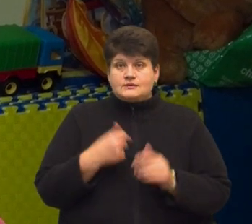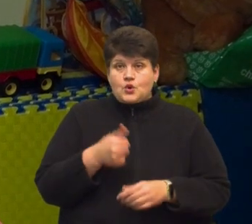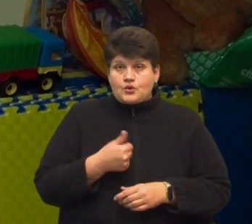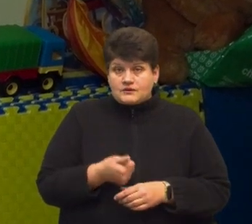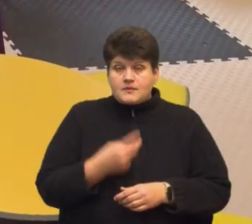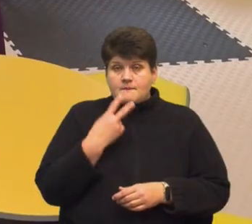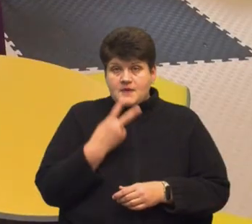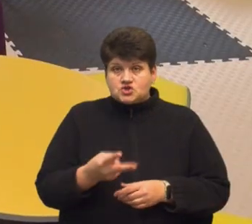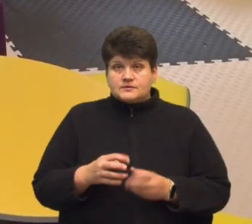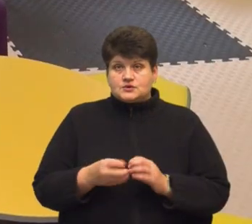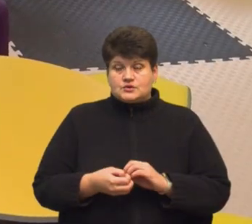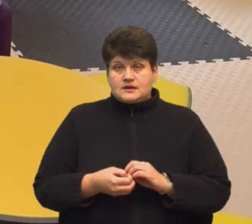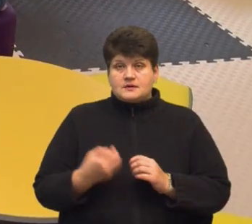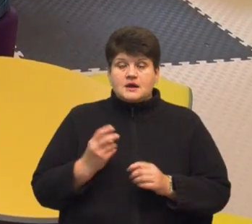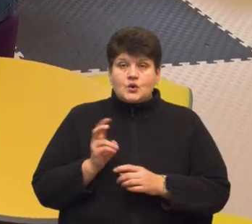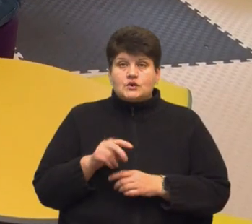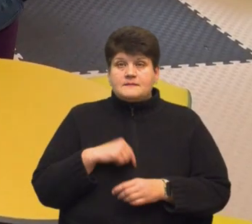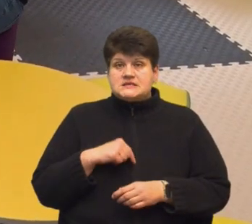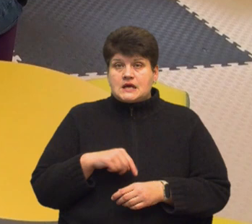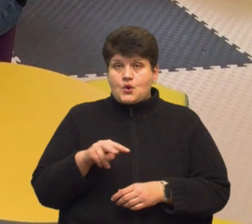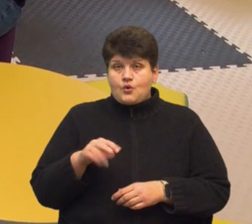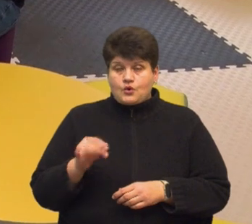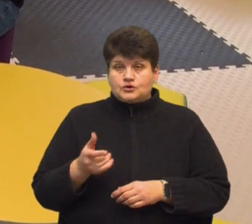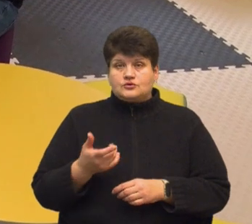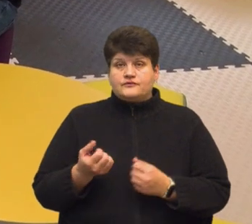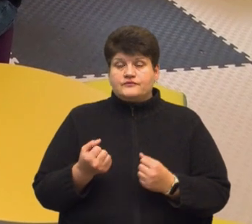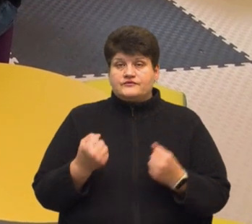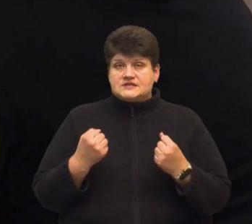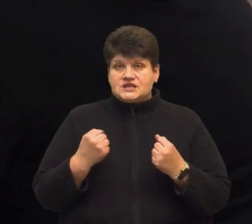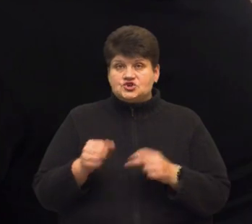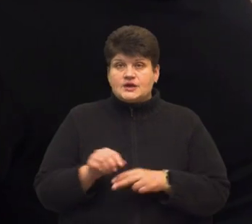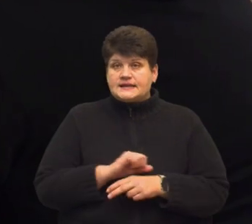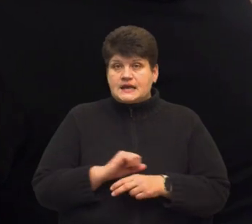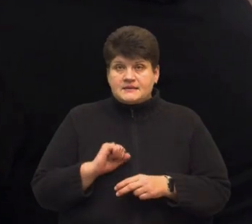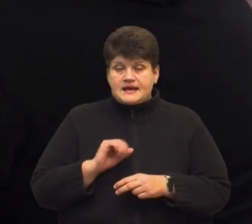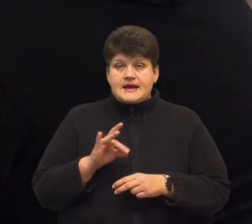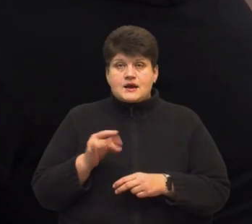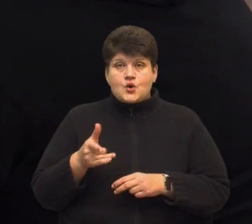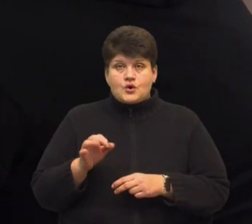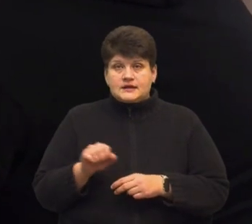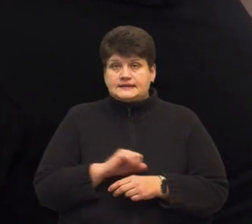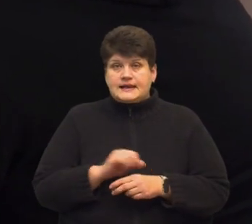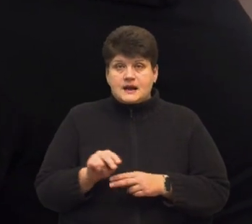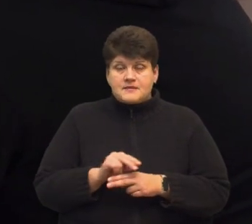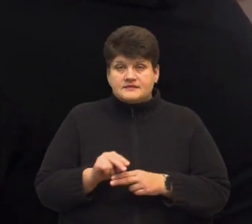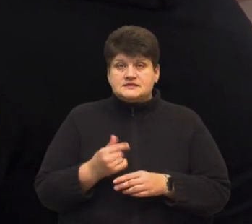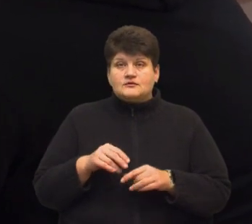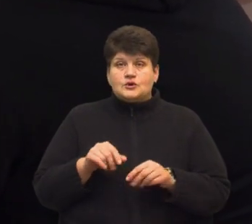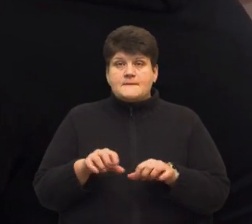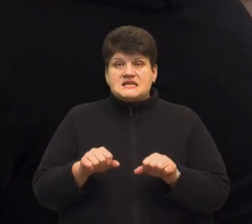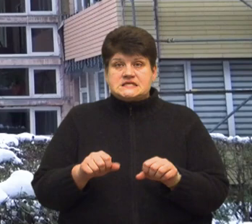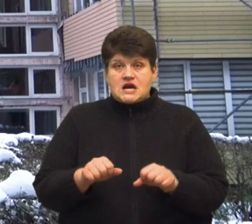ми бачимо результати. Ми ходимо до психолога, фізично терапевта, до ерготерапевта, зараз ходимо на масаж, також